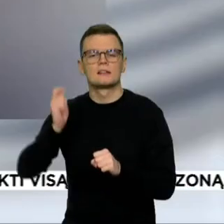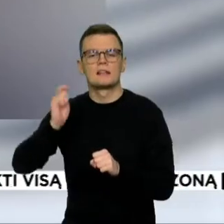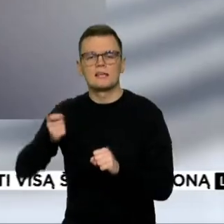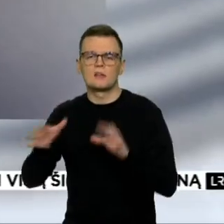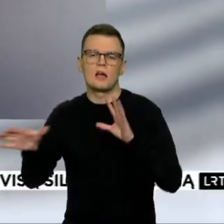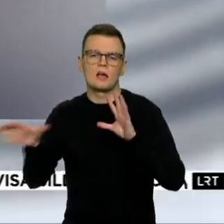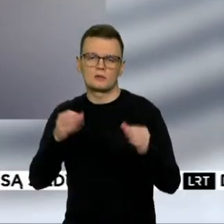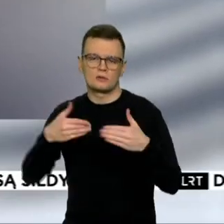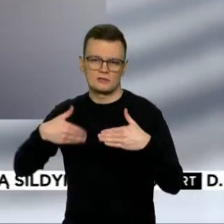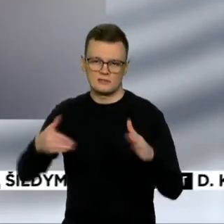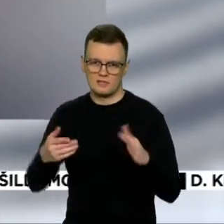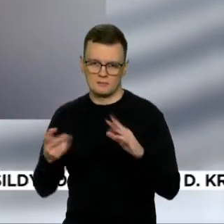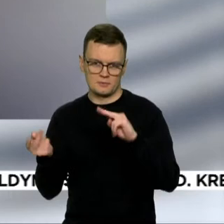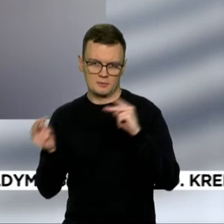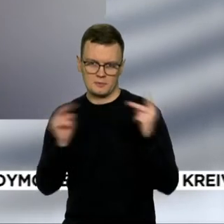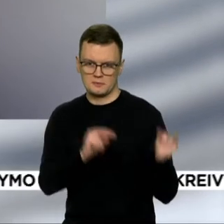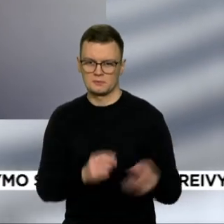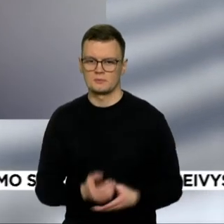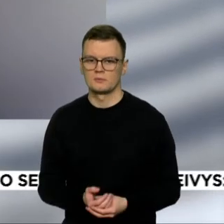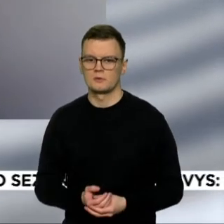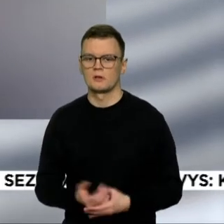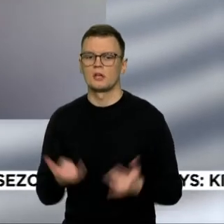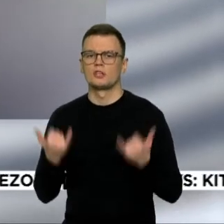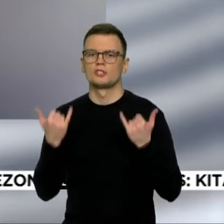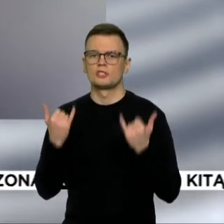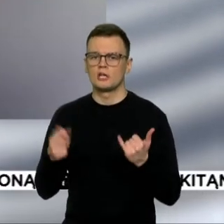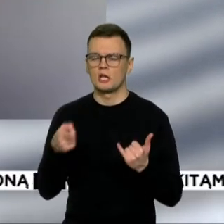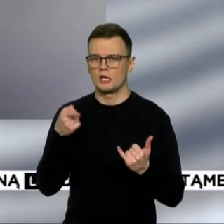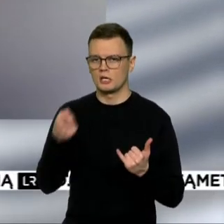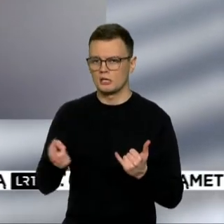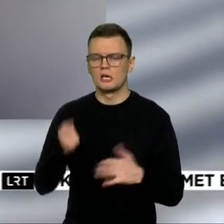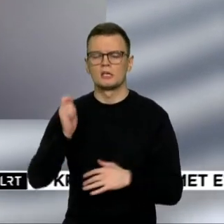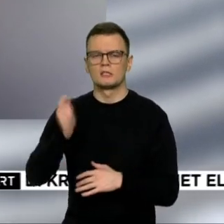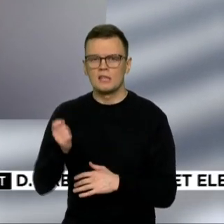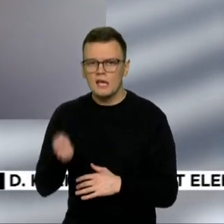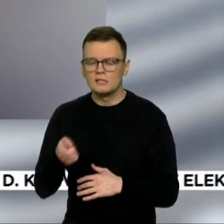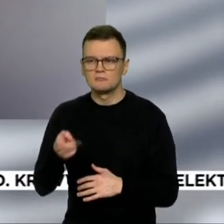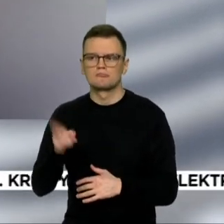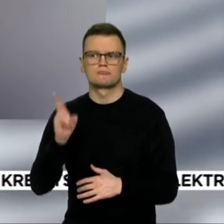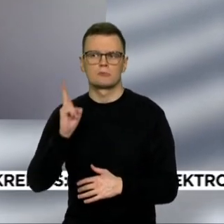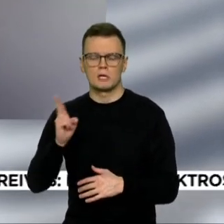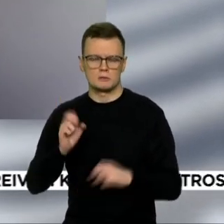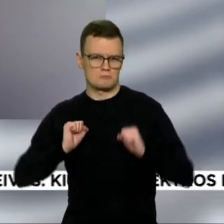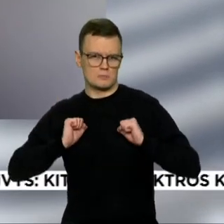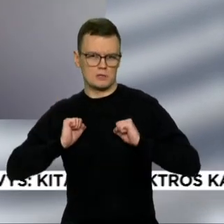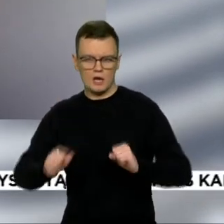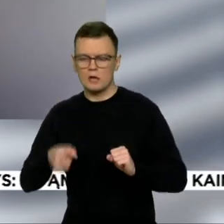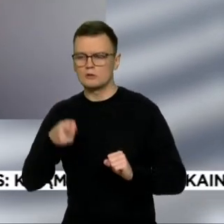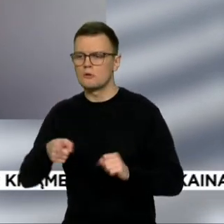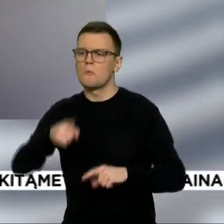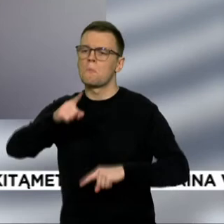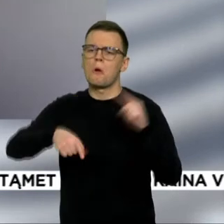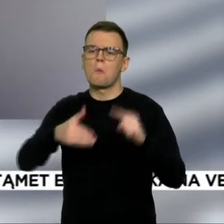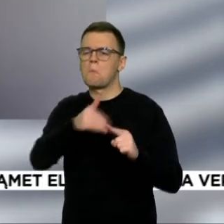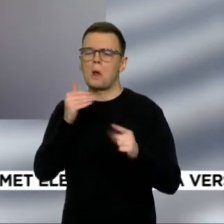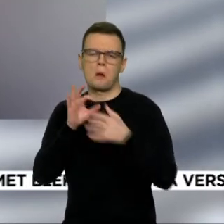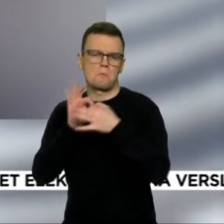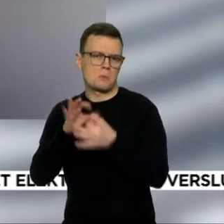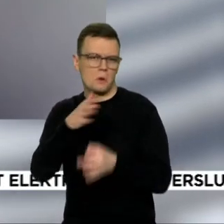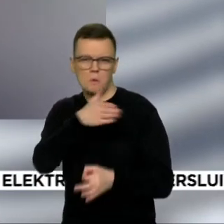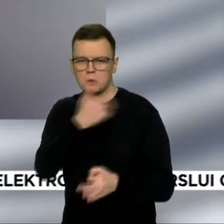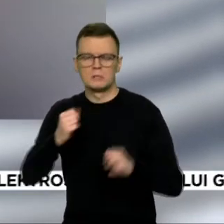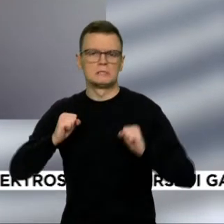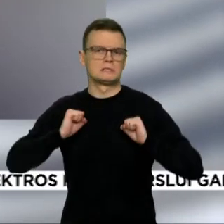sistemą. Šiandien teisėjas, kuris turi tvirtą stuburą, kuris nepatlaižiavoja politinėms partijams, kurios yra drąsus, nėra